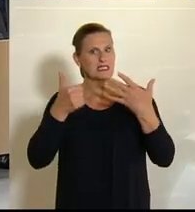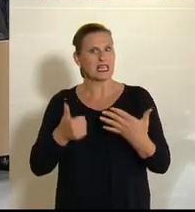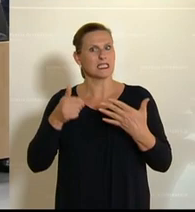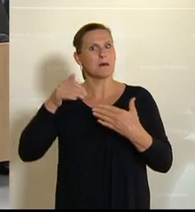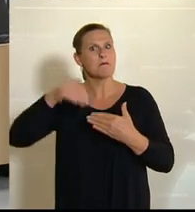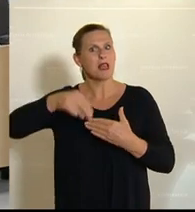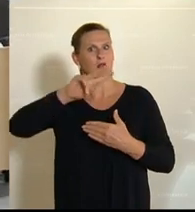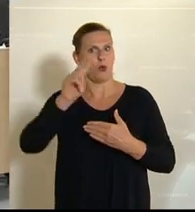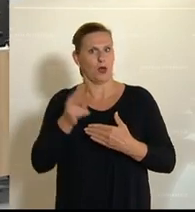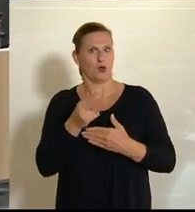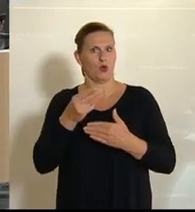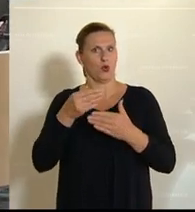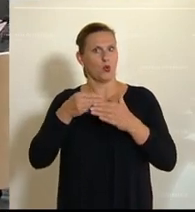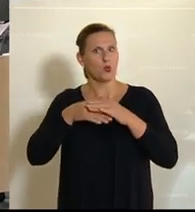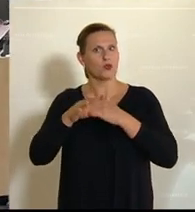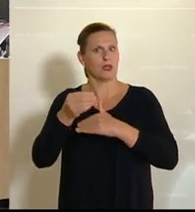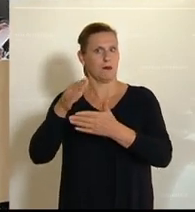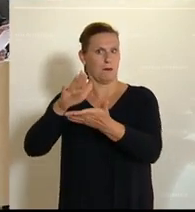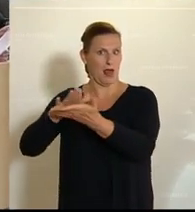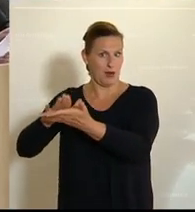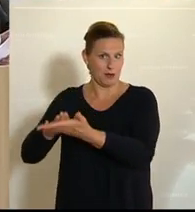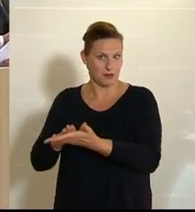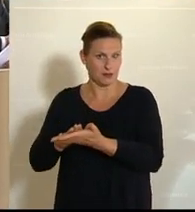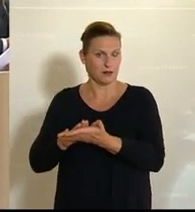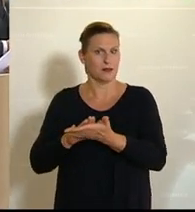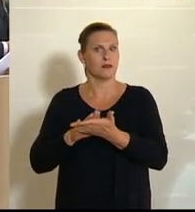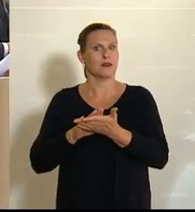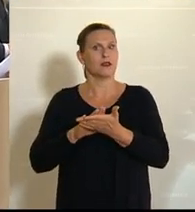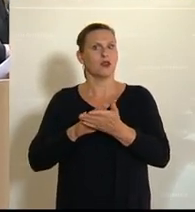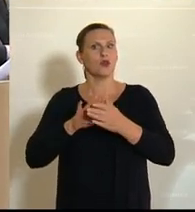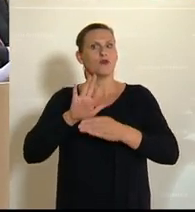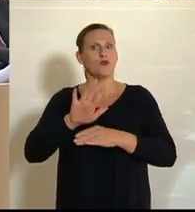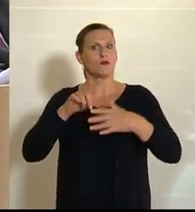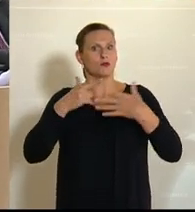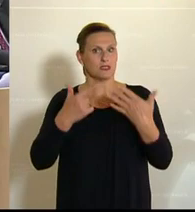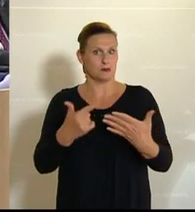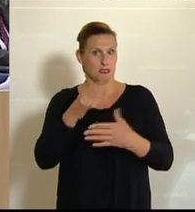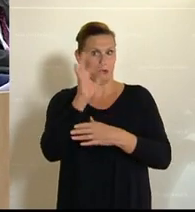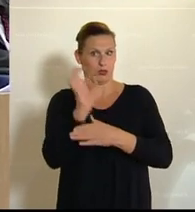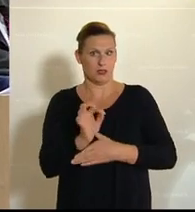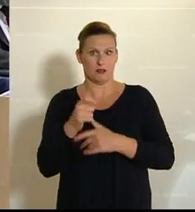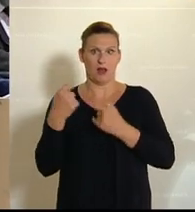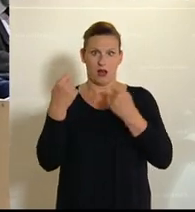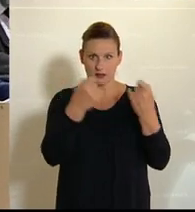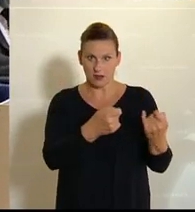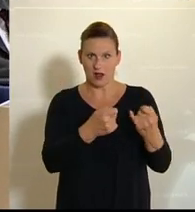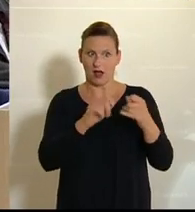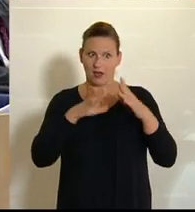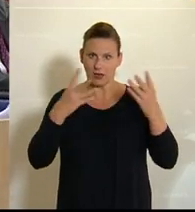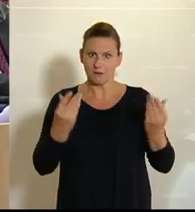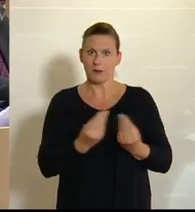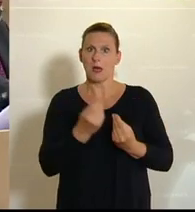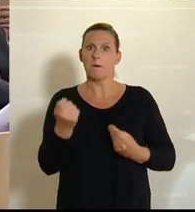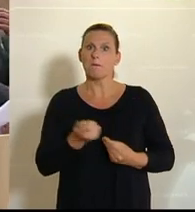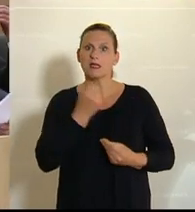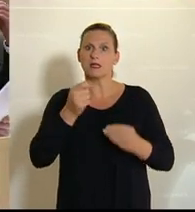das mehr in den Unternehmen an Liquidität verbleibt. Übrigens sind 75 Prozent der Anträge und des Volumens Betriebe,